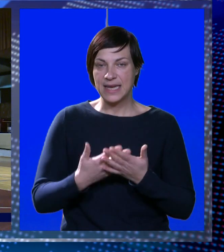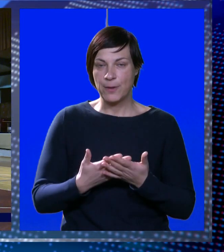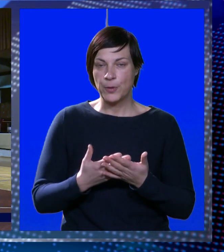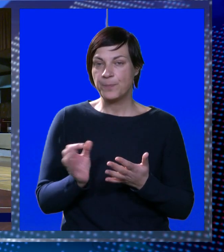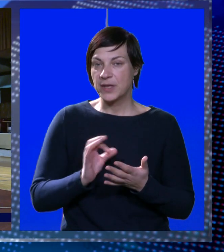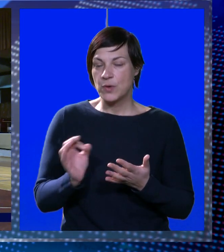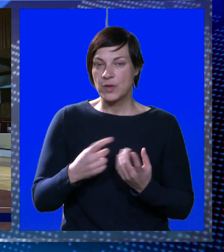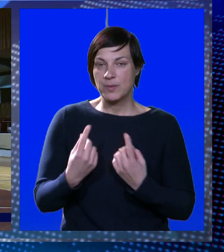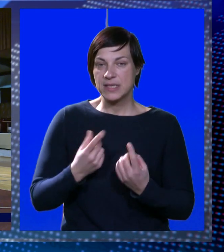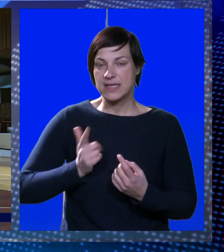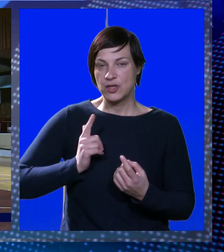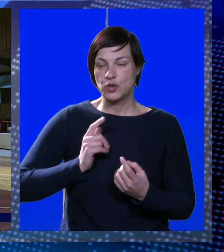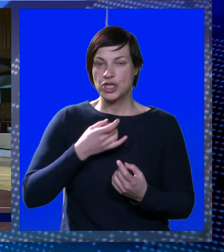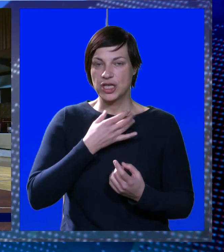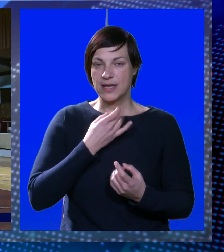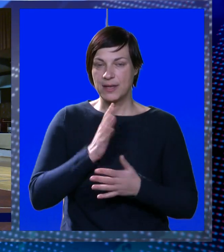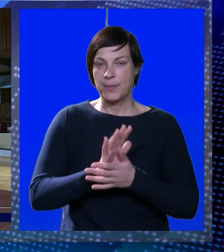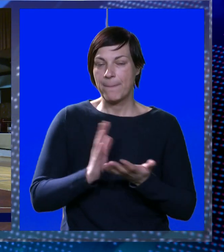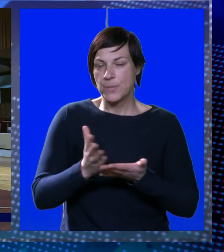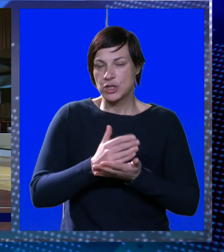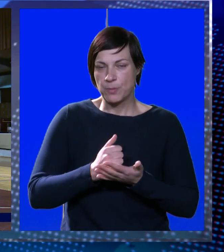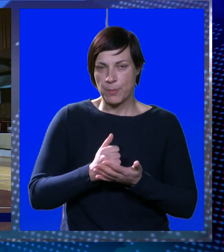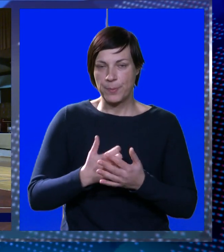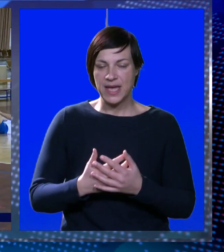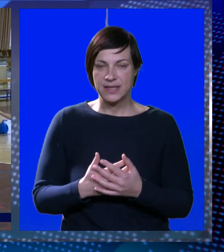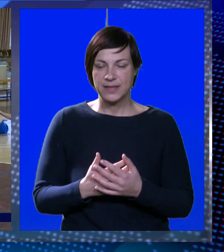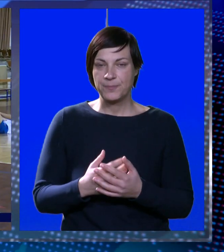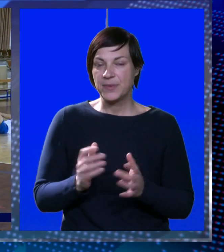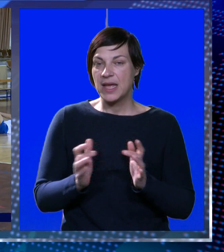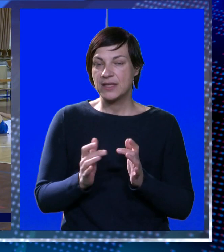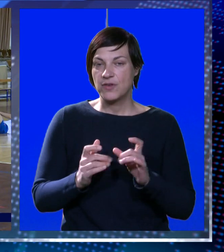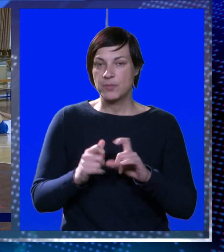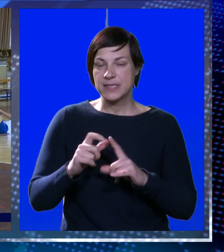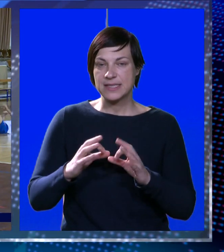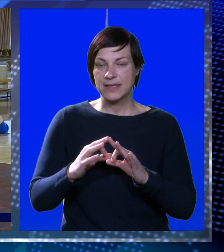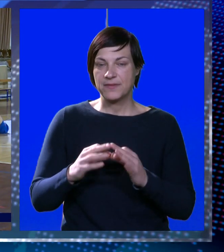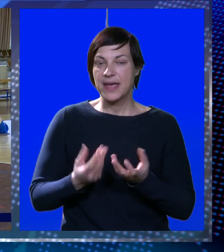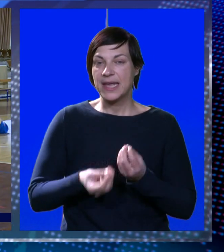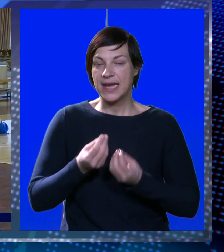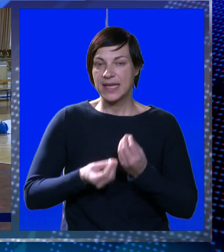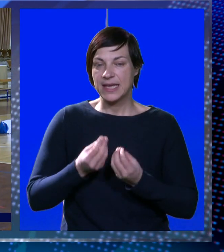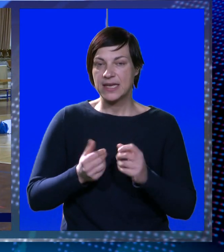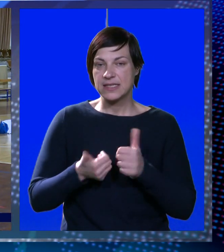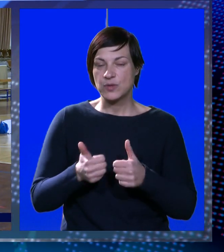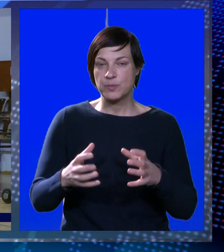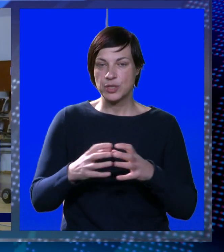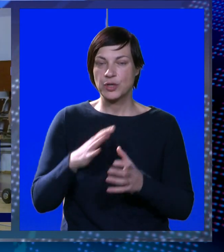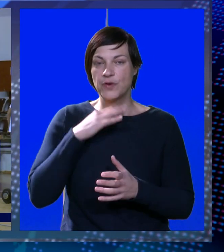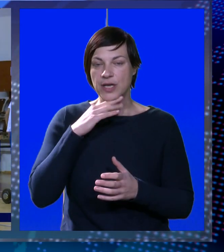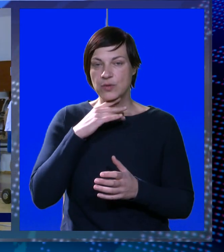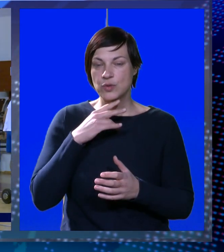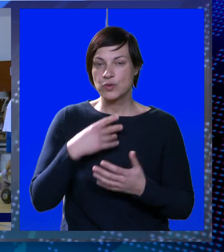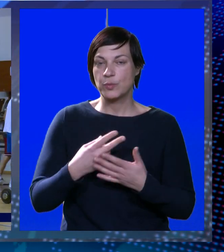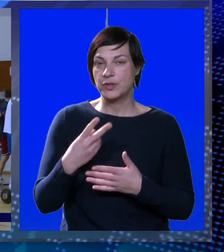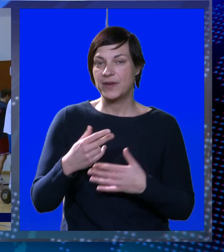u najboljem stanju dočekamo Dinamo i da počušamo uvijediti. Dvoboj skvera i futsal Dinamo igra se u gospinom polju